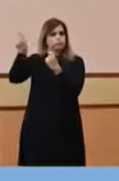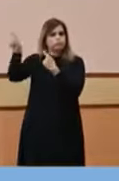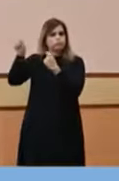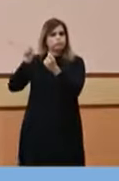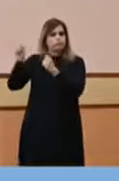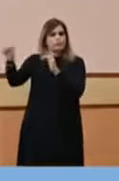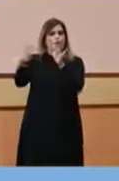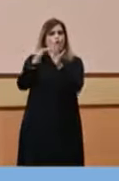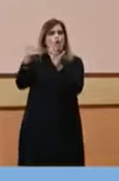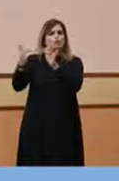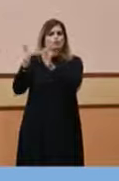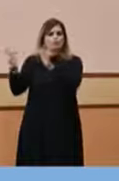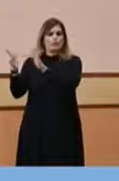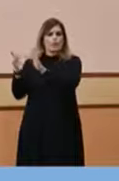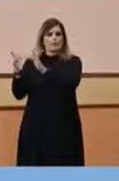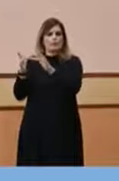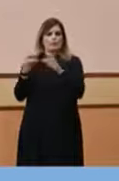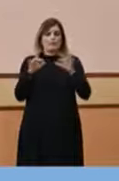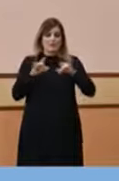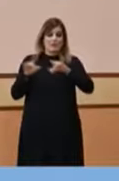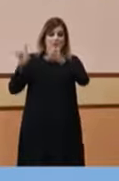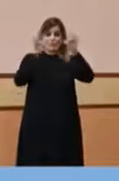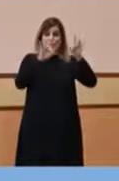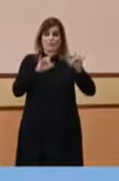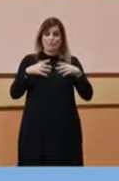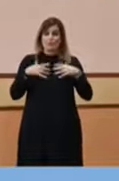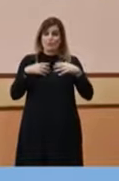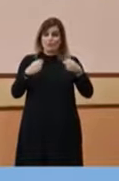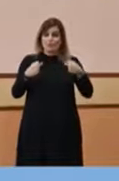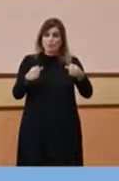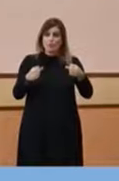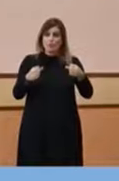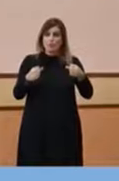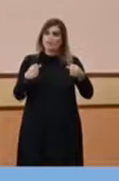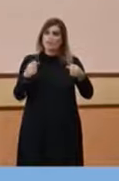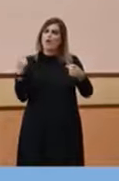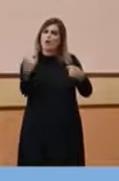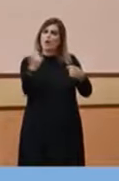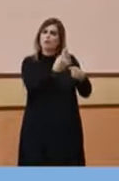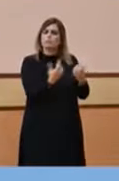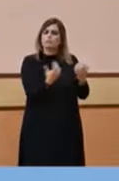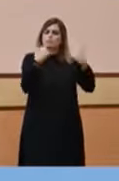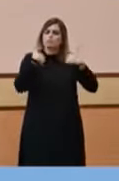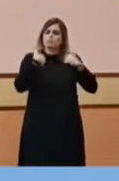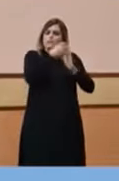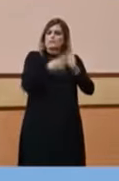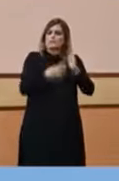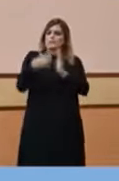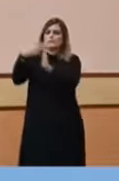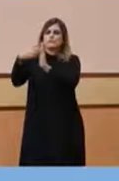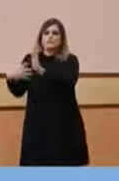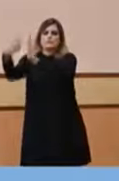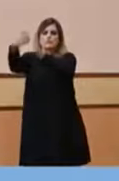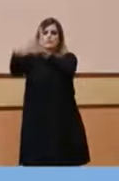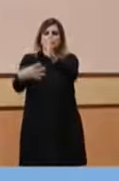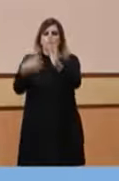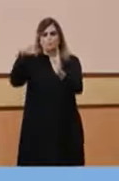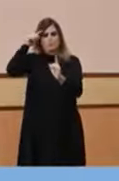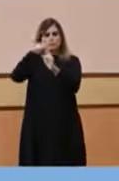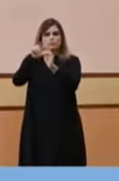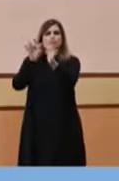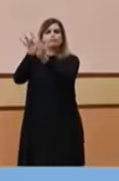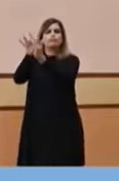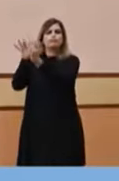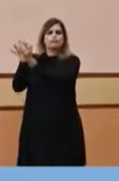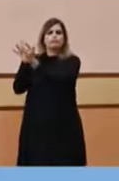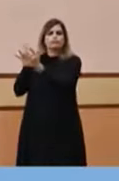Cada regió sanitària, cada proveïdor, cada equip de primària està ja desenvolupant tota la campanya informativa per